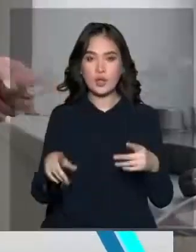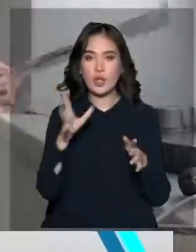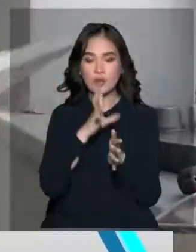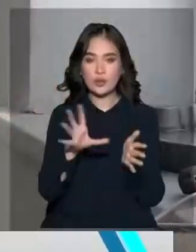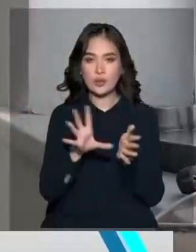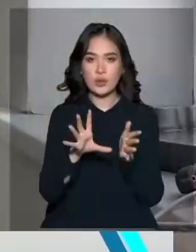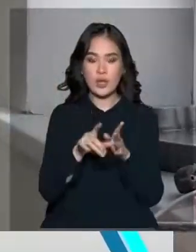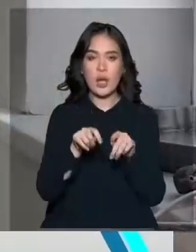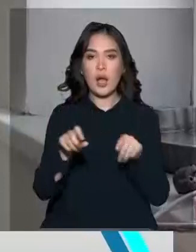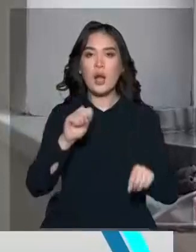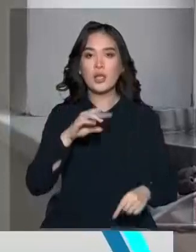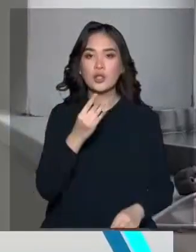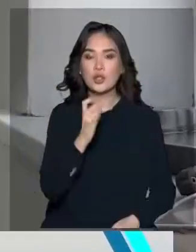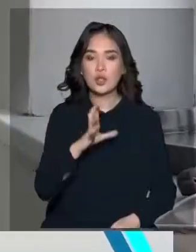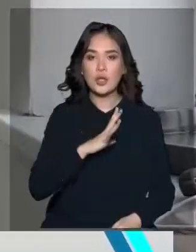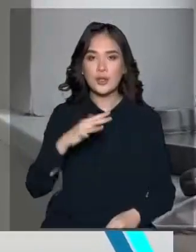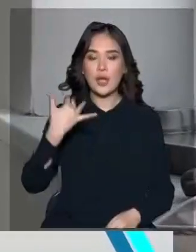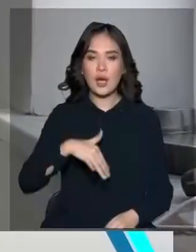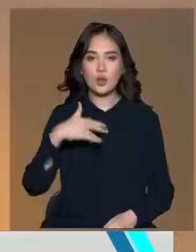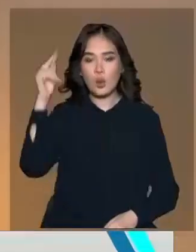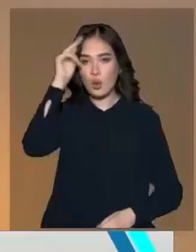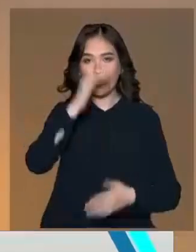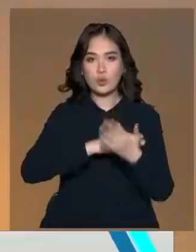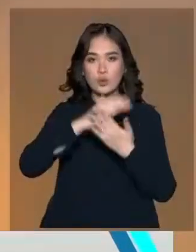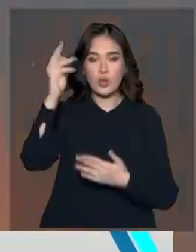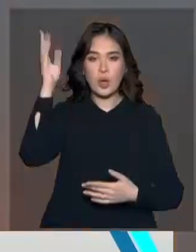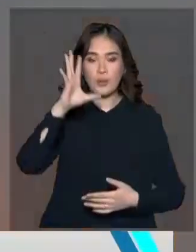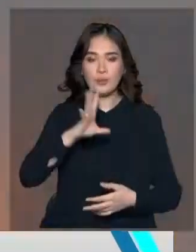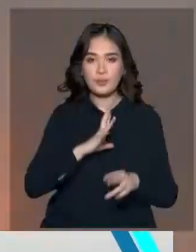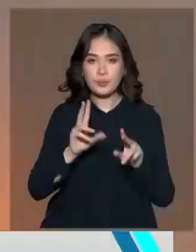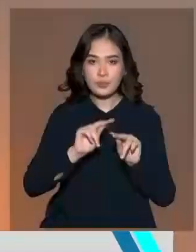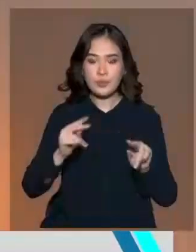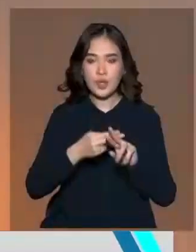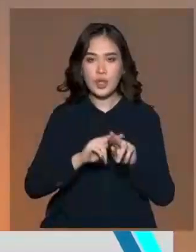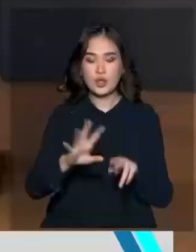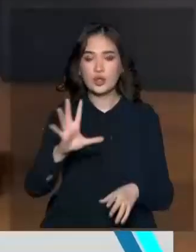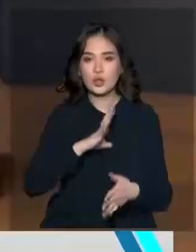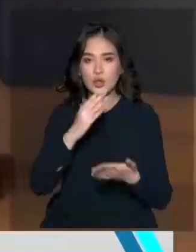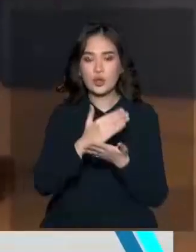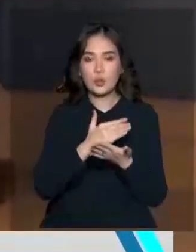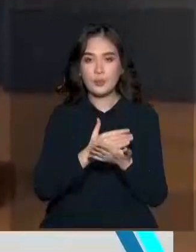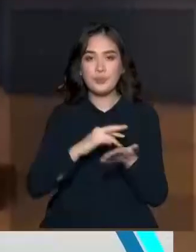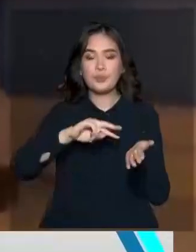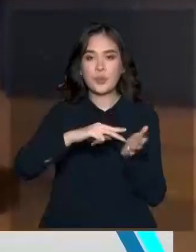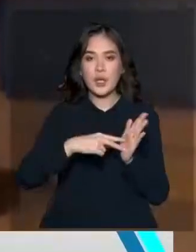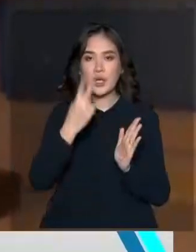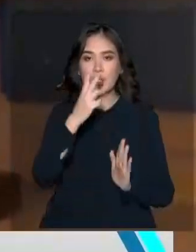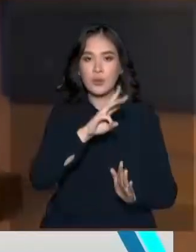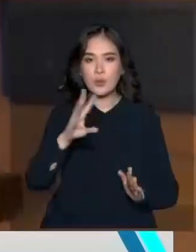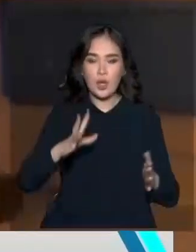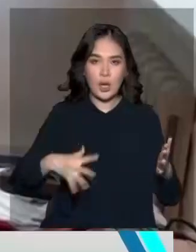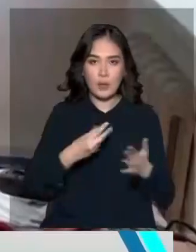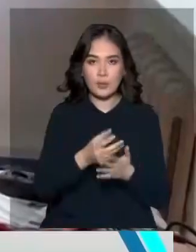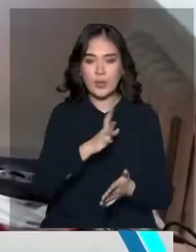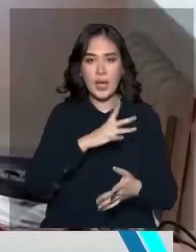Қуанышпек әлішерлі тараздағы жоғарға оқу орындарының біріндейін бегетет. Білім ордасы оның жоғасын қаржыландыру үшін 2 миллион тенге жұмсапты.